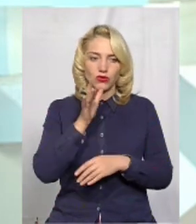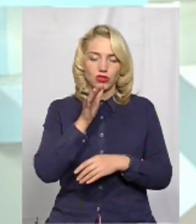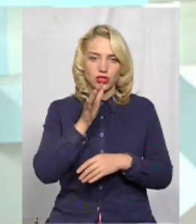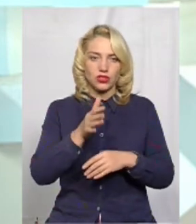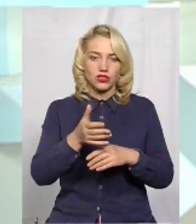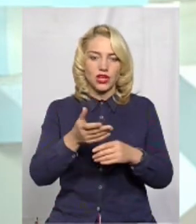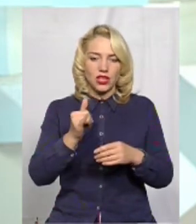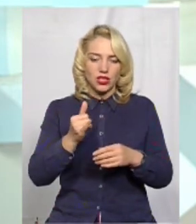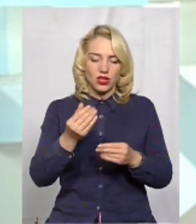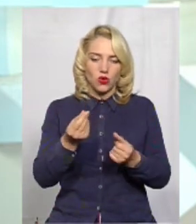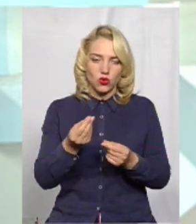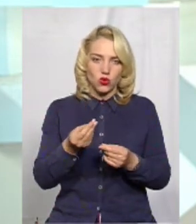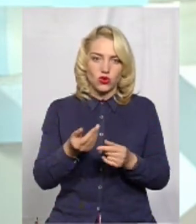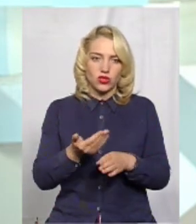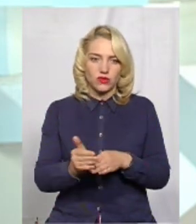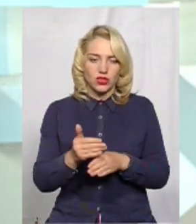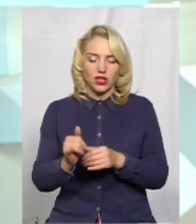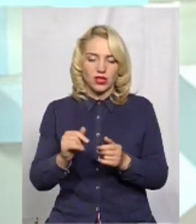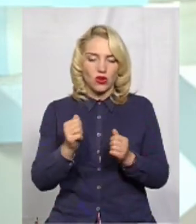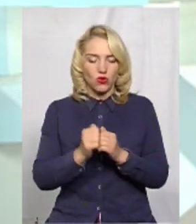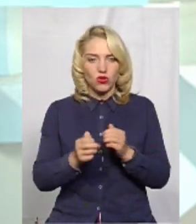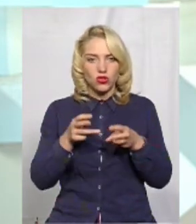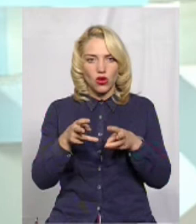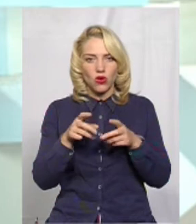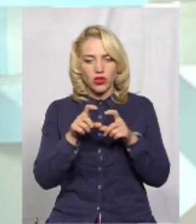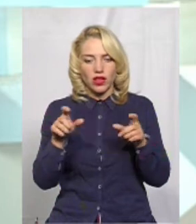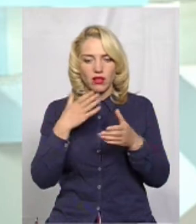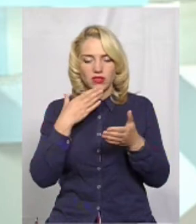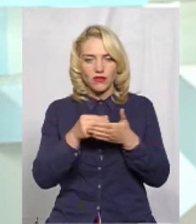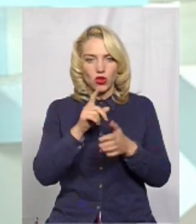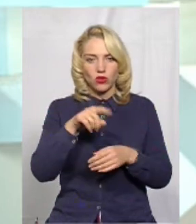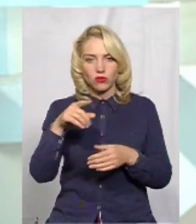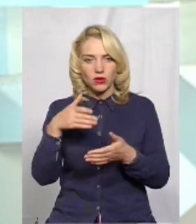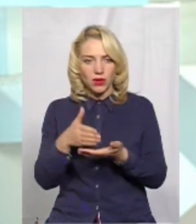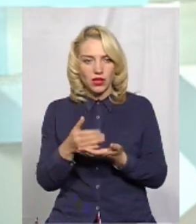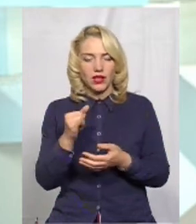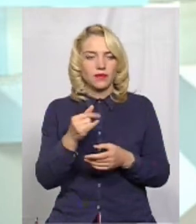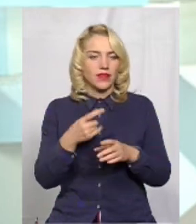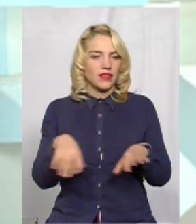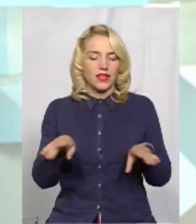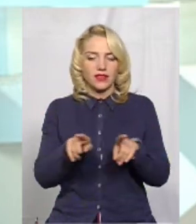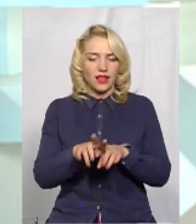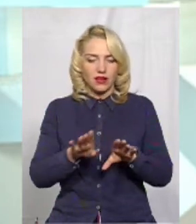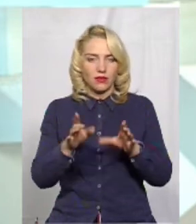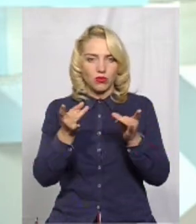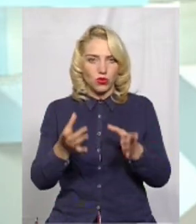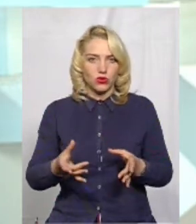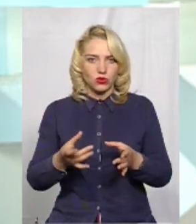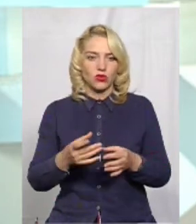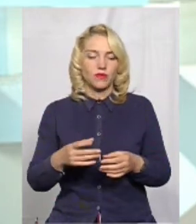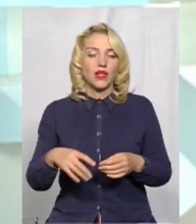кошти, шукати їх. Там кожен котел має свою номерацію і не все так просто буде здаватися.